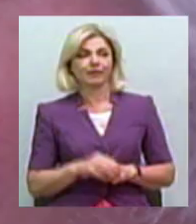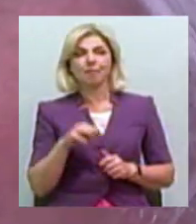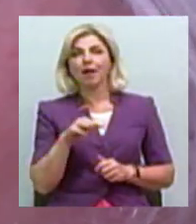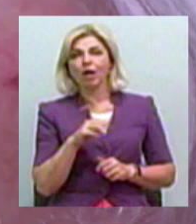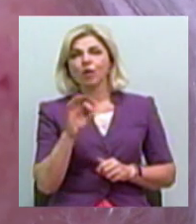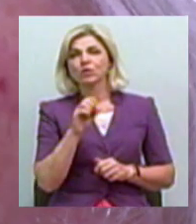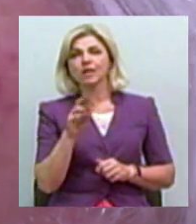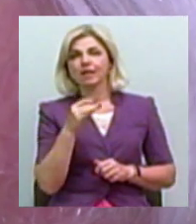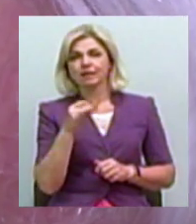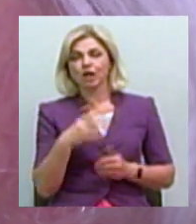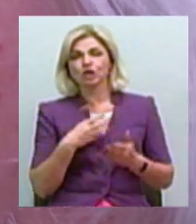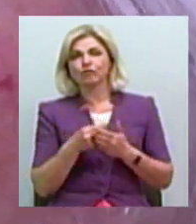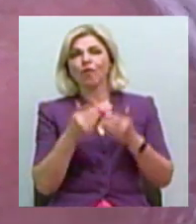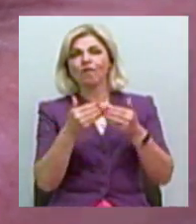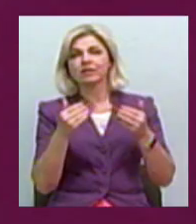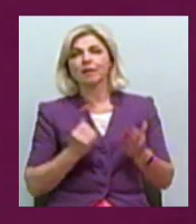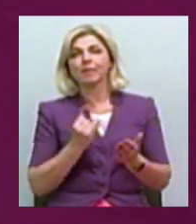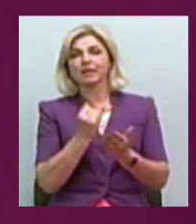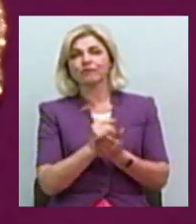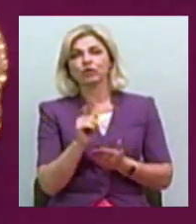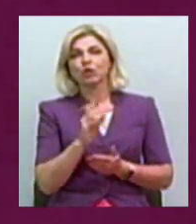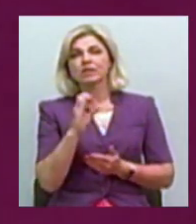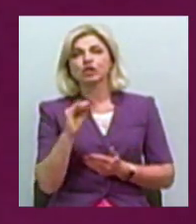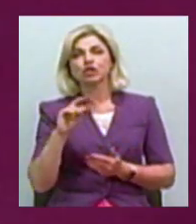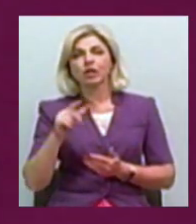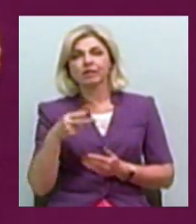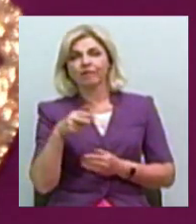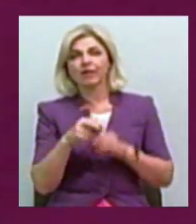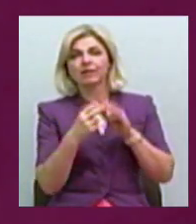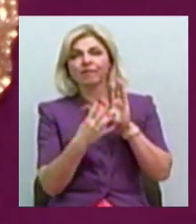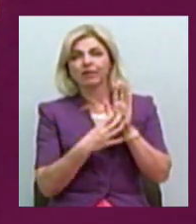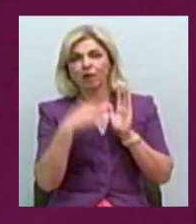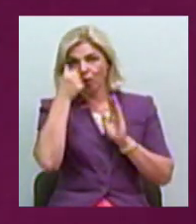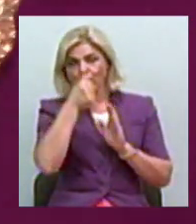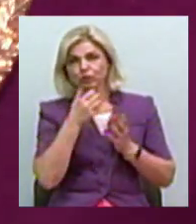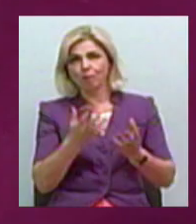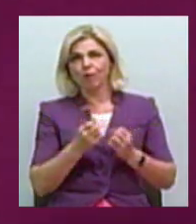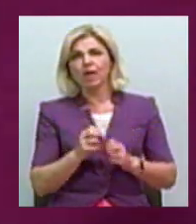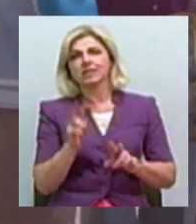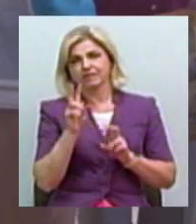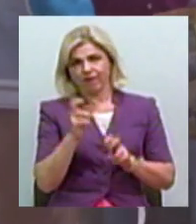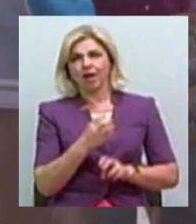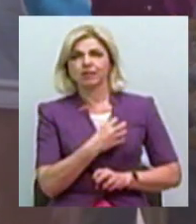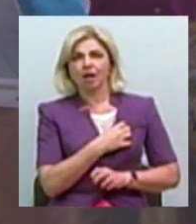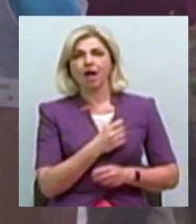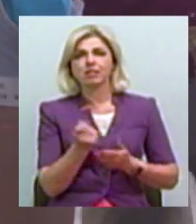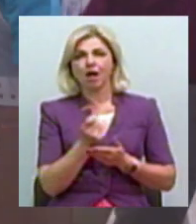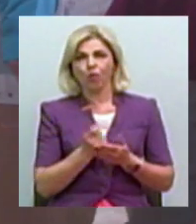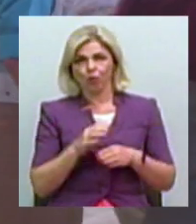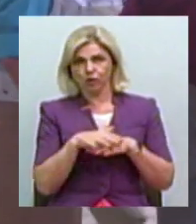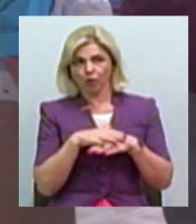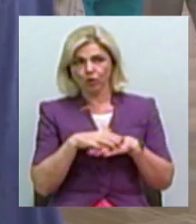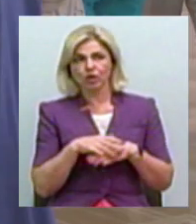Озерне свою виставку присвятив тому, що в січні 2019 року отримав звання народних художник. В експозиції 70